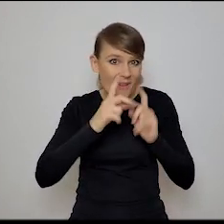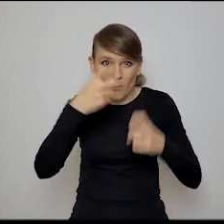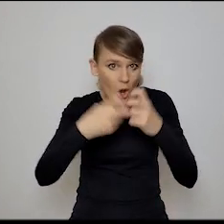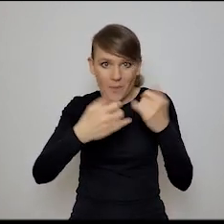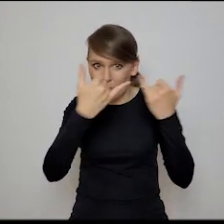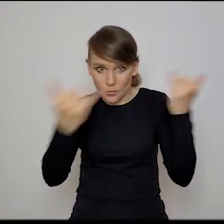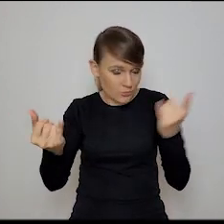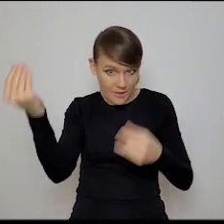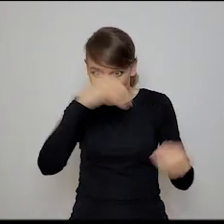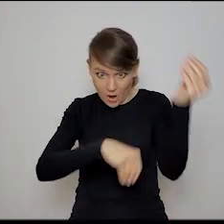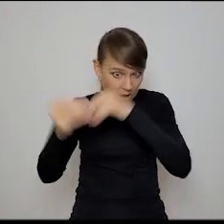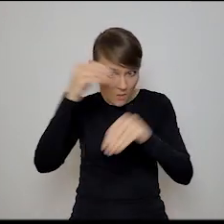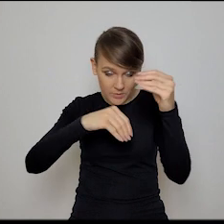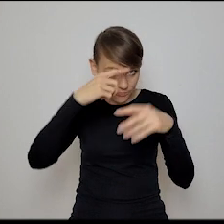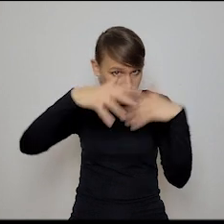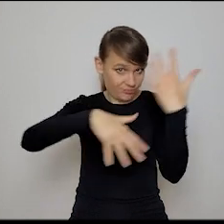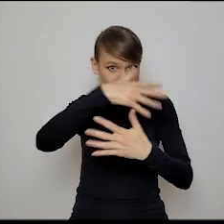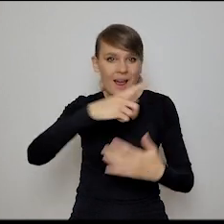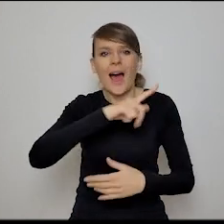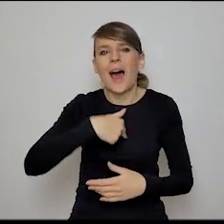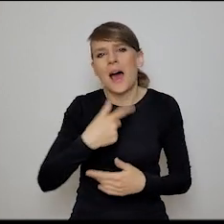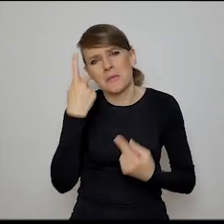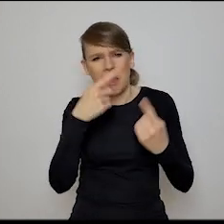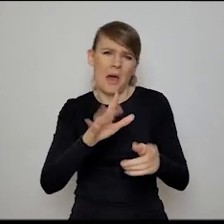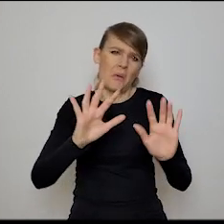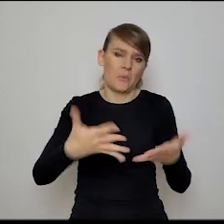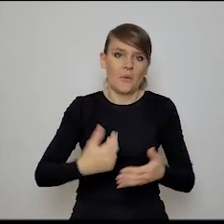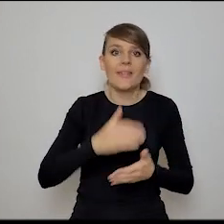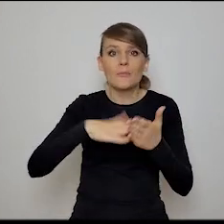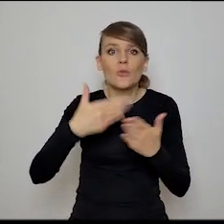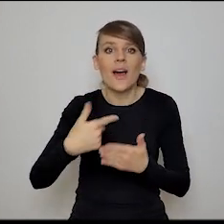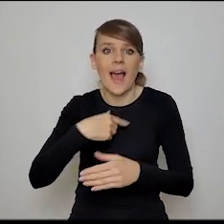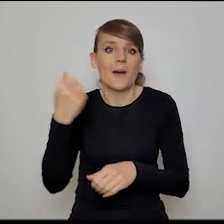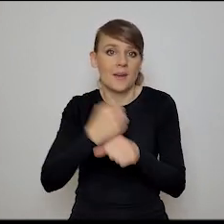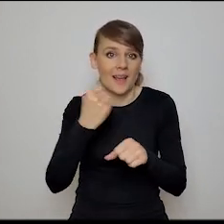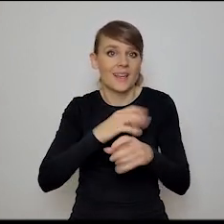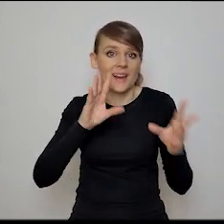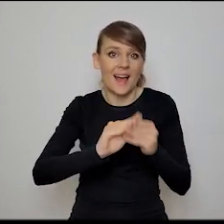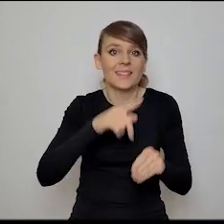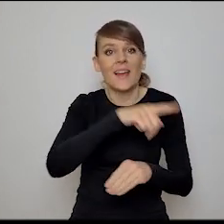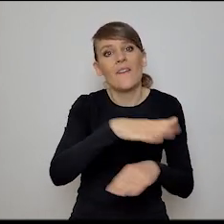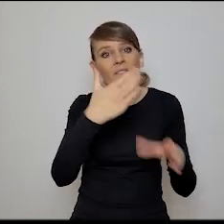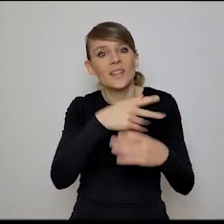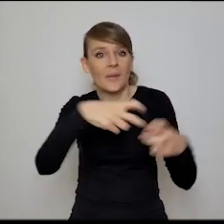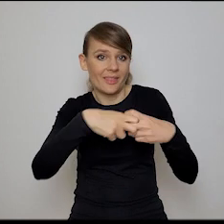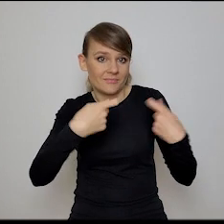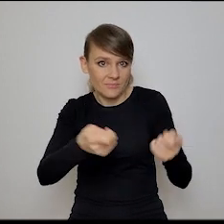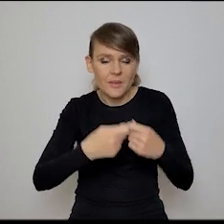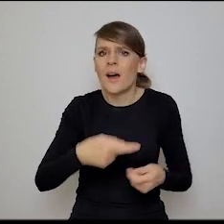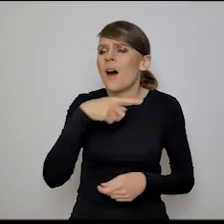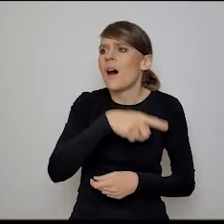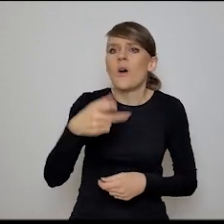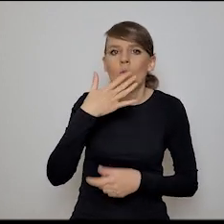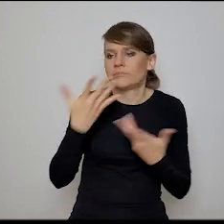czasami jest tak, że widzimy, że pracuję z firmami na przykład e-commerce'owymi, spada sprzedaż, to do palmy handlowców.